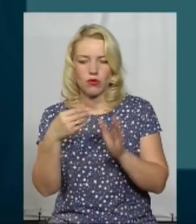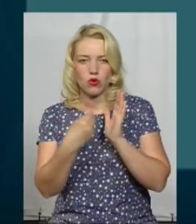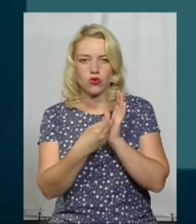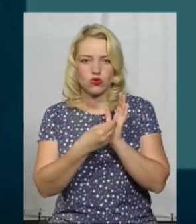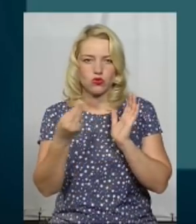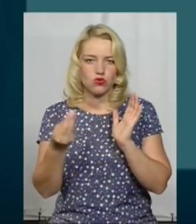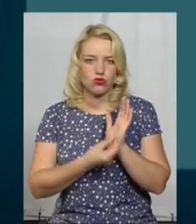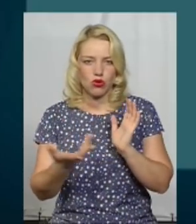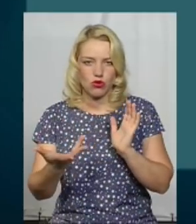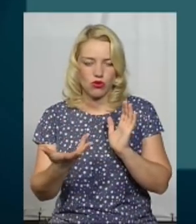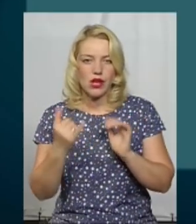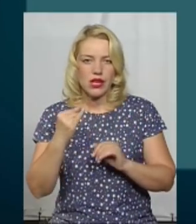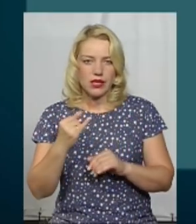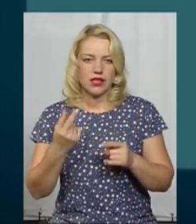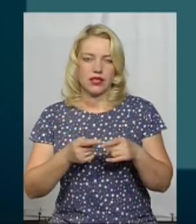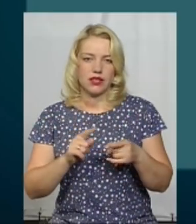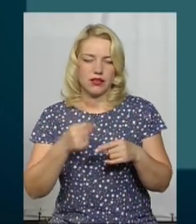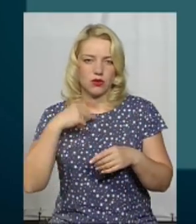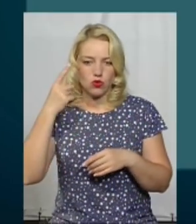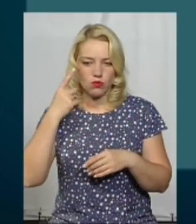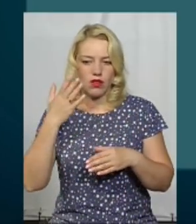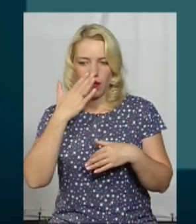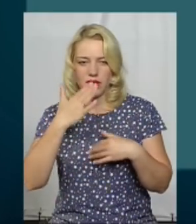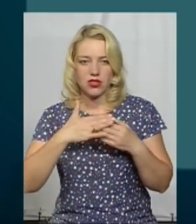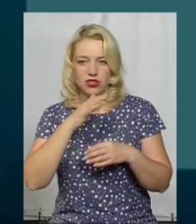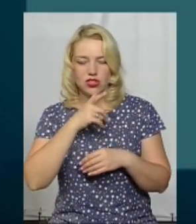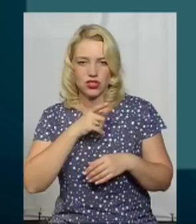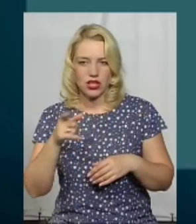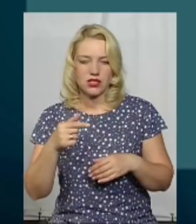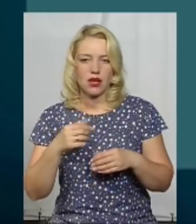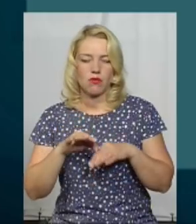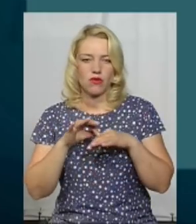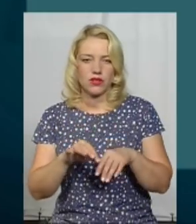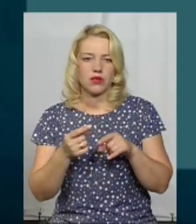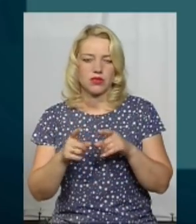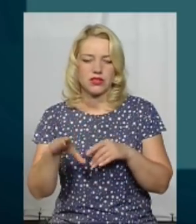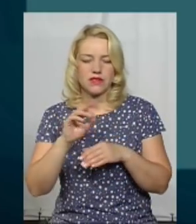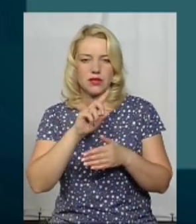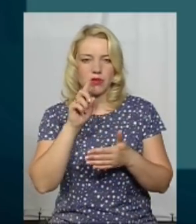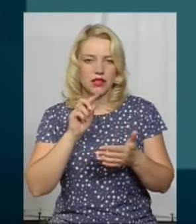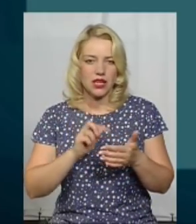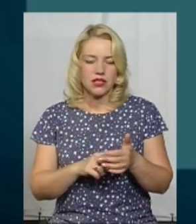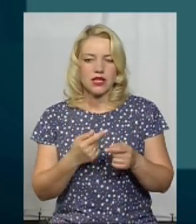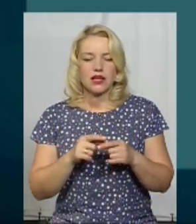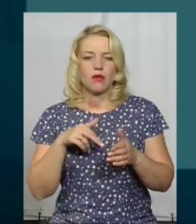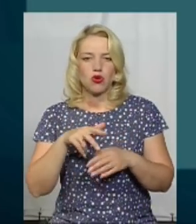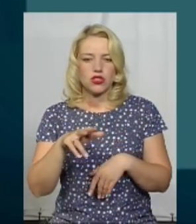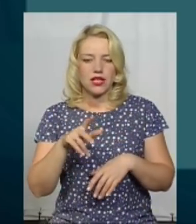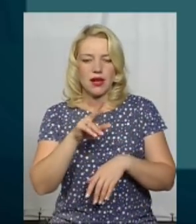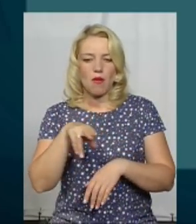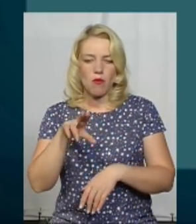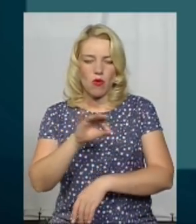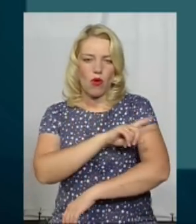дорого. Я думаю, що ми в найближчий час проведемо всі ці питання. Ми зараз вже прийшли через лікарську комісію.